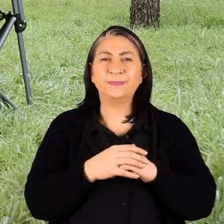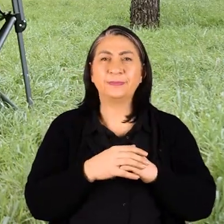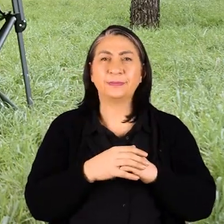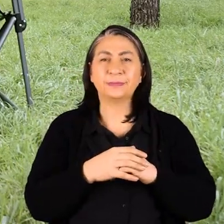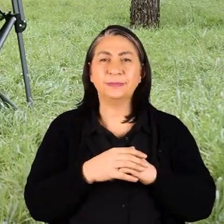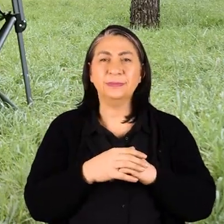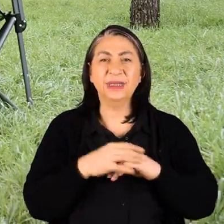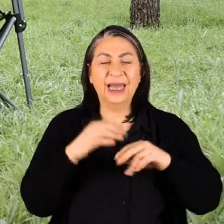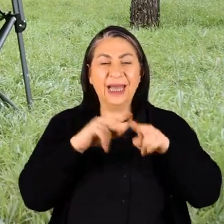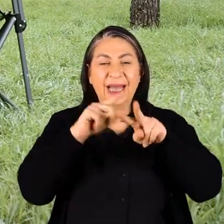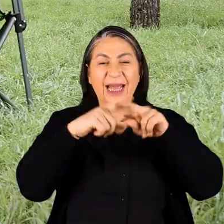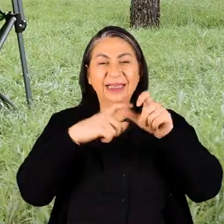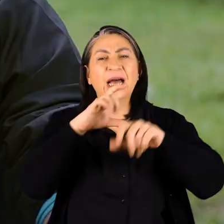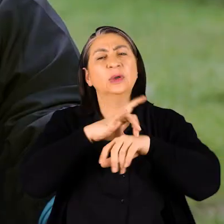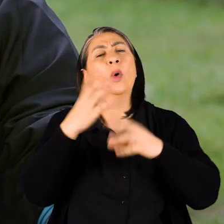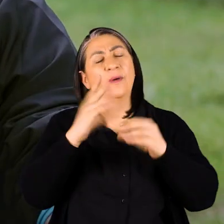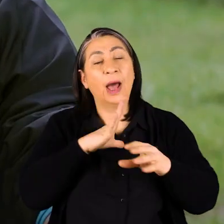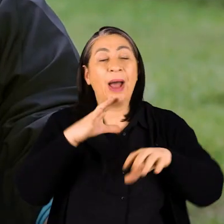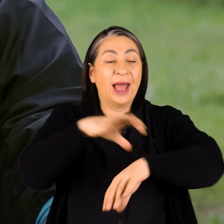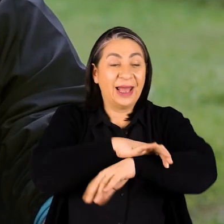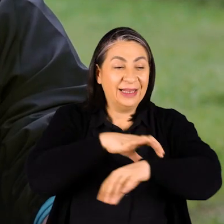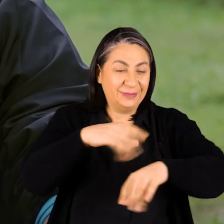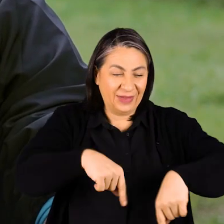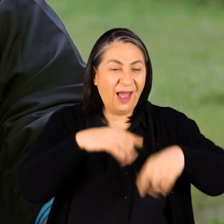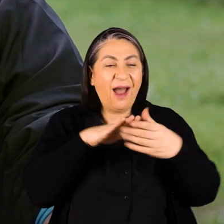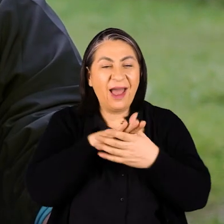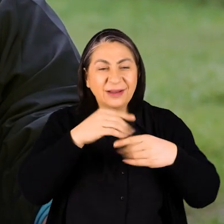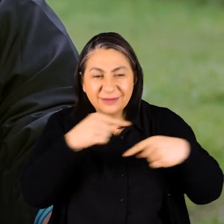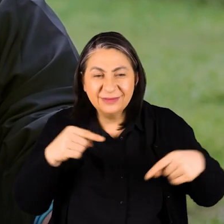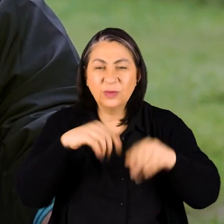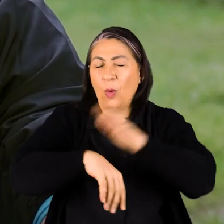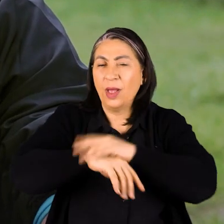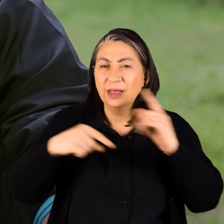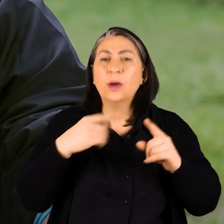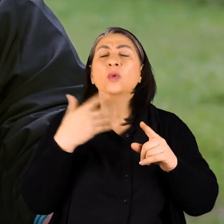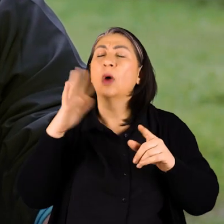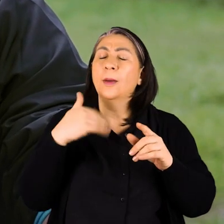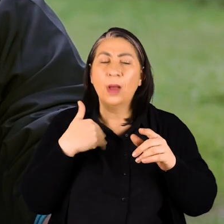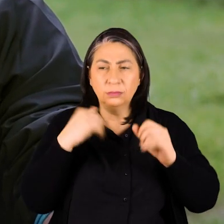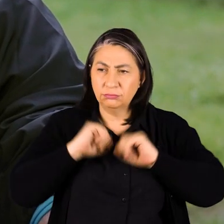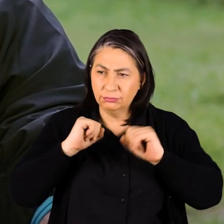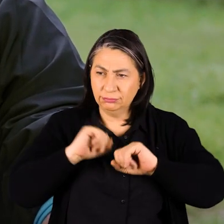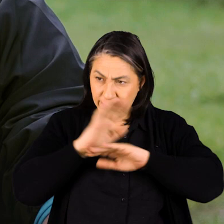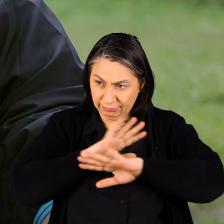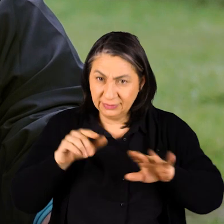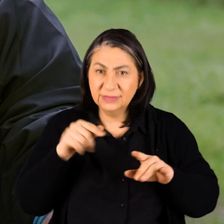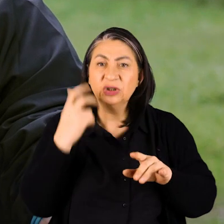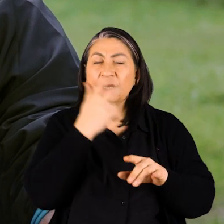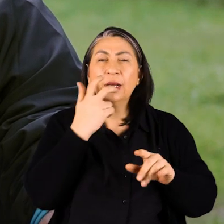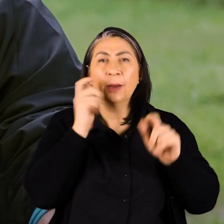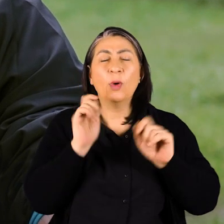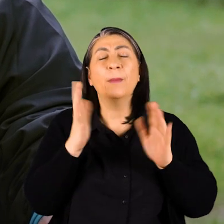Yani kas hastalığı olarak yapanlar var bunu Ama uzuv eksikliği olarak yapan yok Sonra prodüksiyon eğitimi de aldım Şimdi yavaş yavaş şarkı